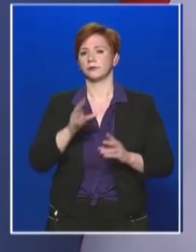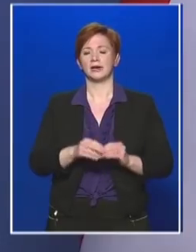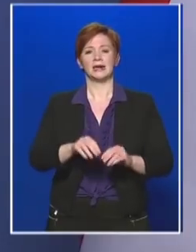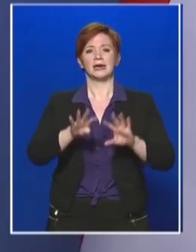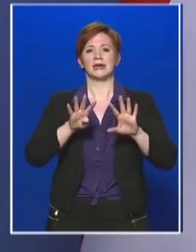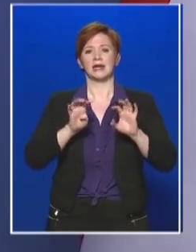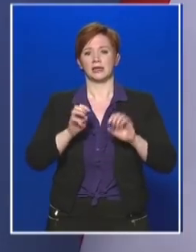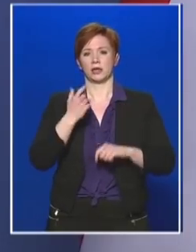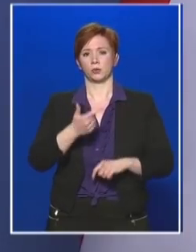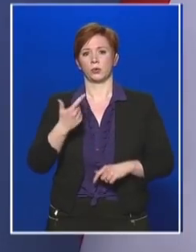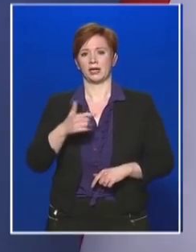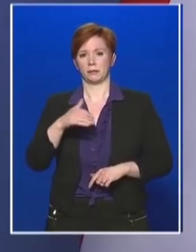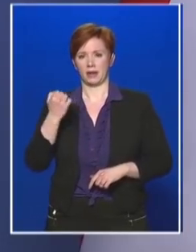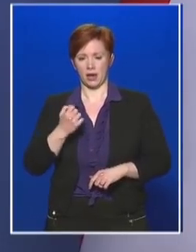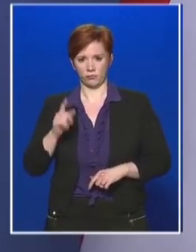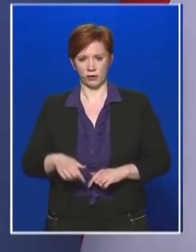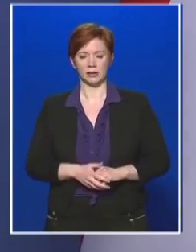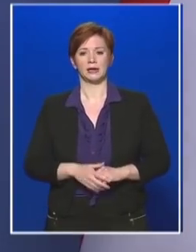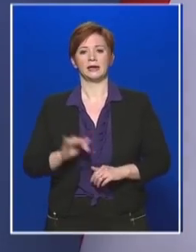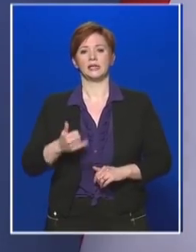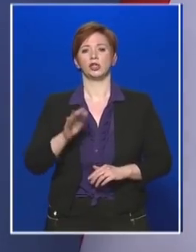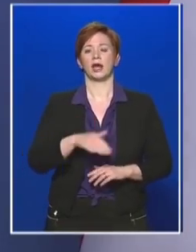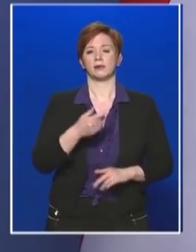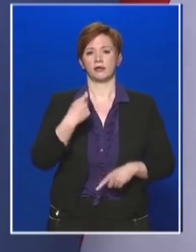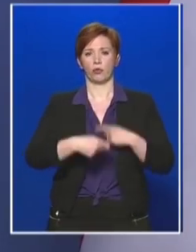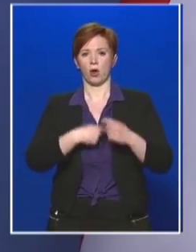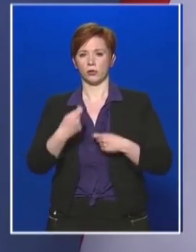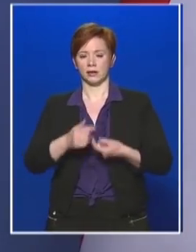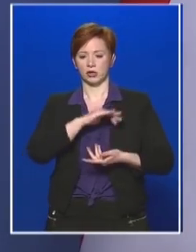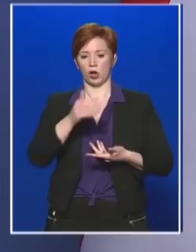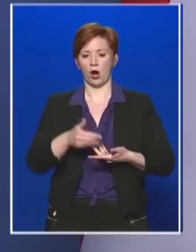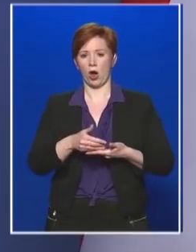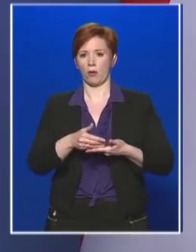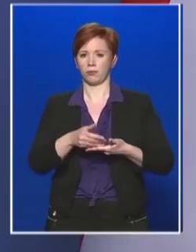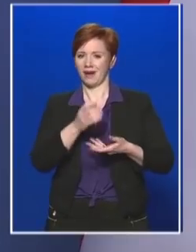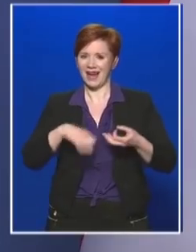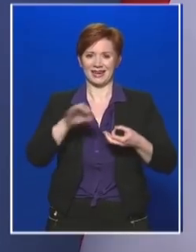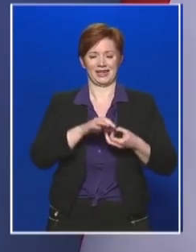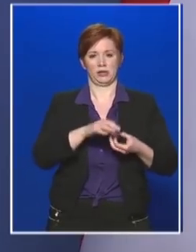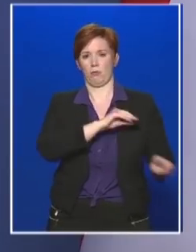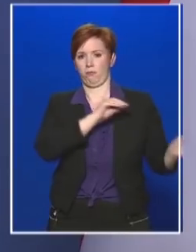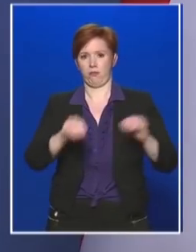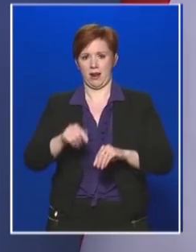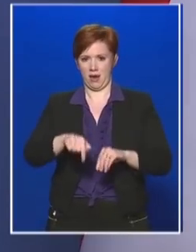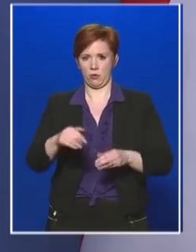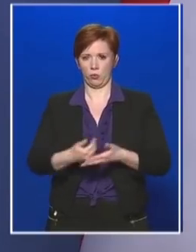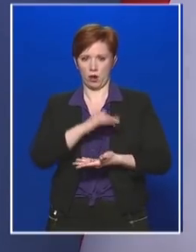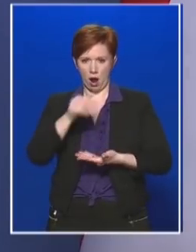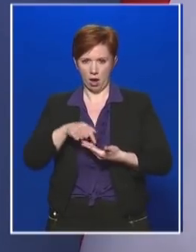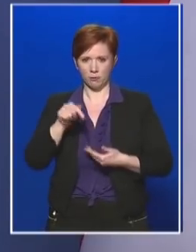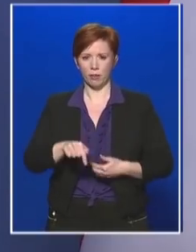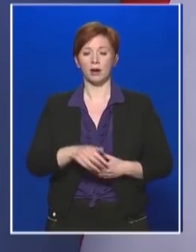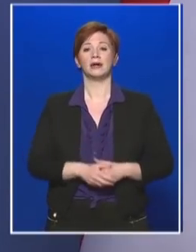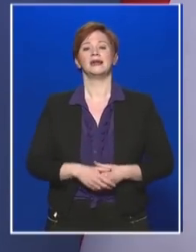forintot jelent, illetve a nemzeti foglalkoztási alapbevétele teljes egészében idekerül, ez 423 milliárd forint, tehát